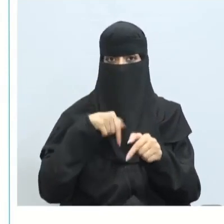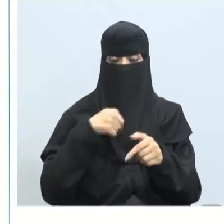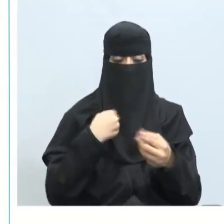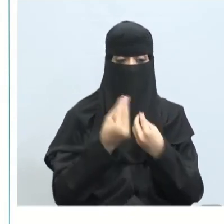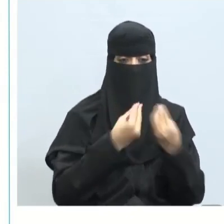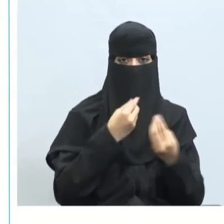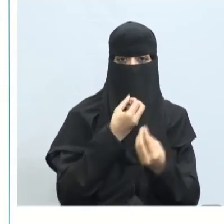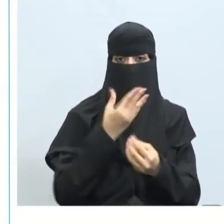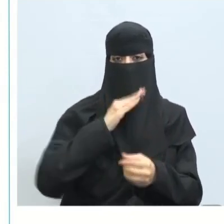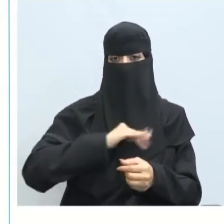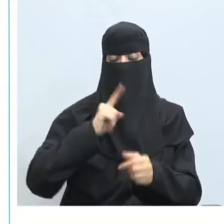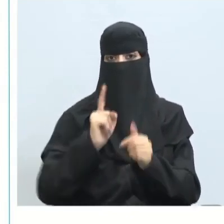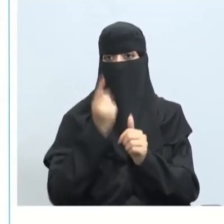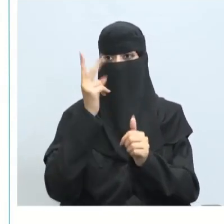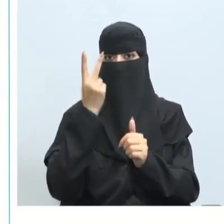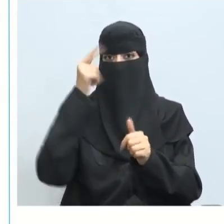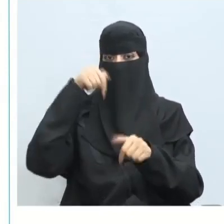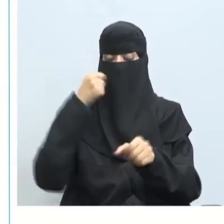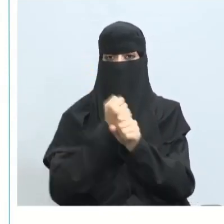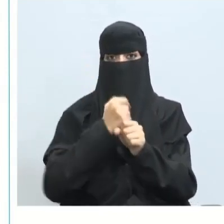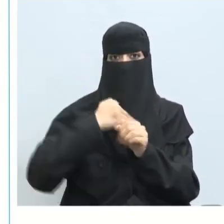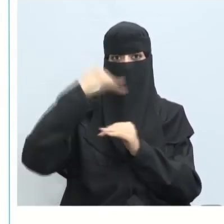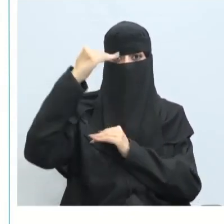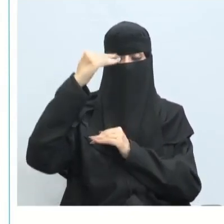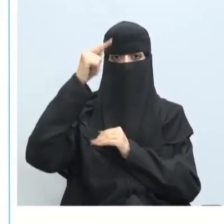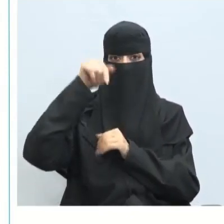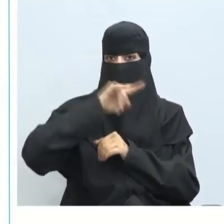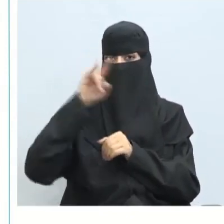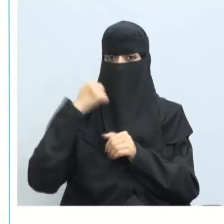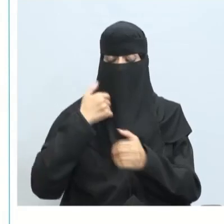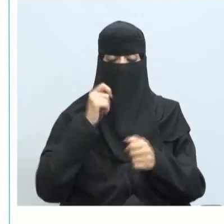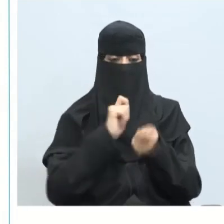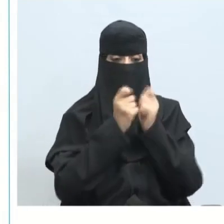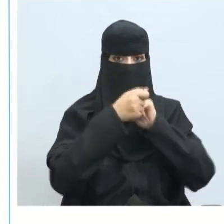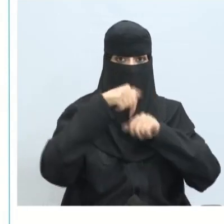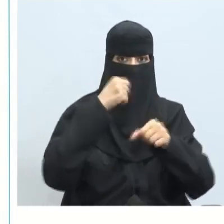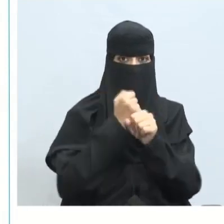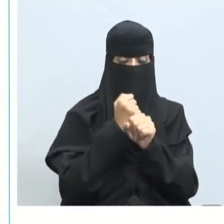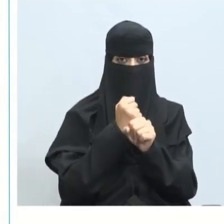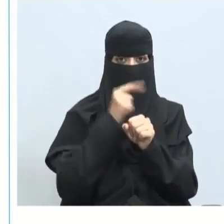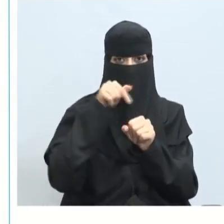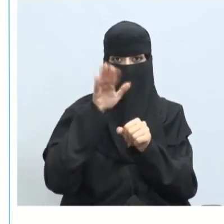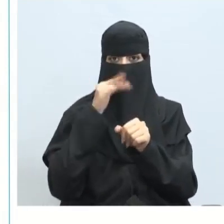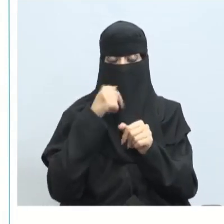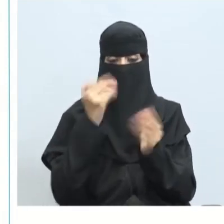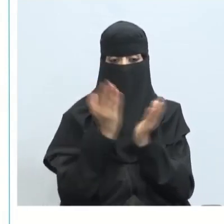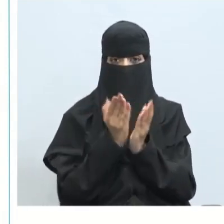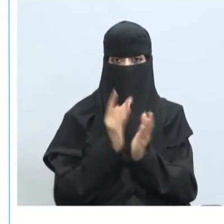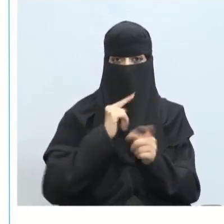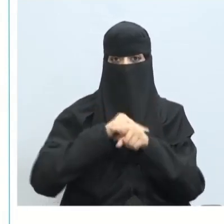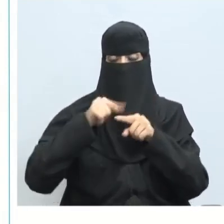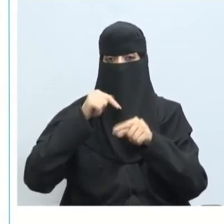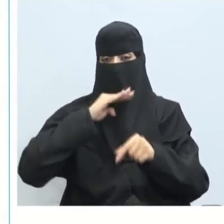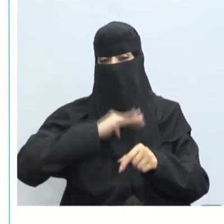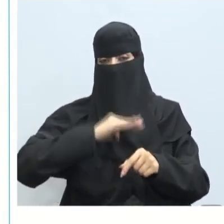مع الضغوط ويكون لدينا أولويات في إنجاز المهام لكي لا تتحول المهام والدراسة إلى ضغط